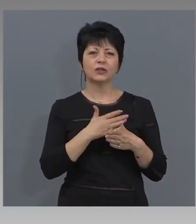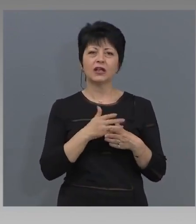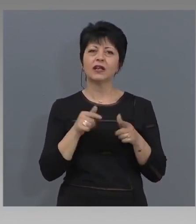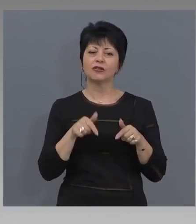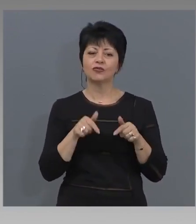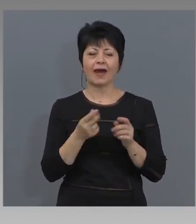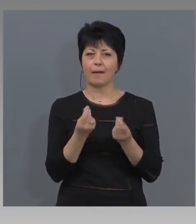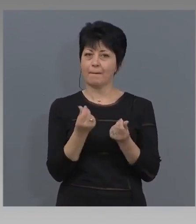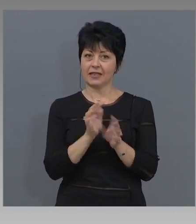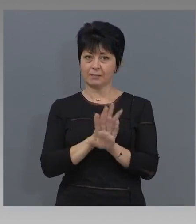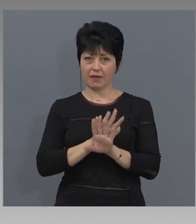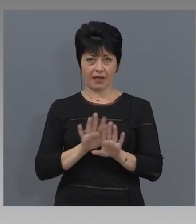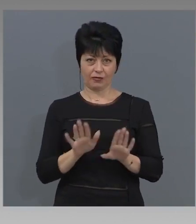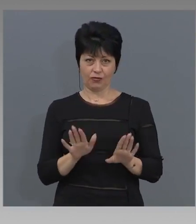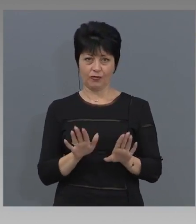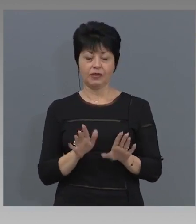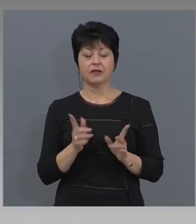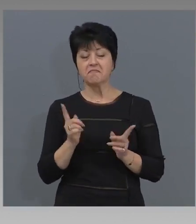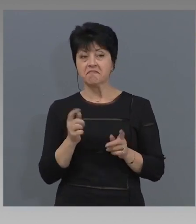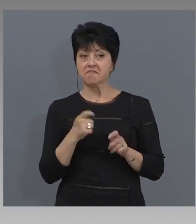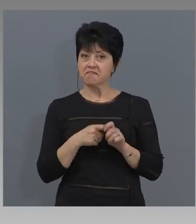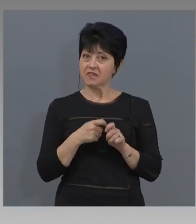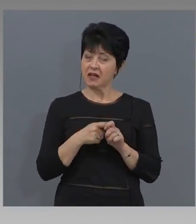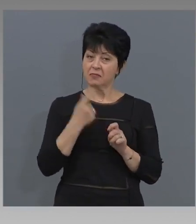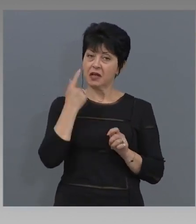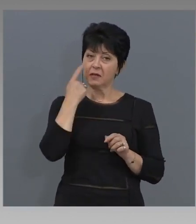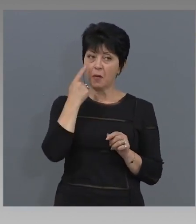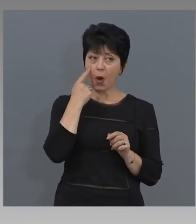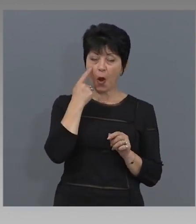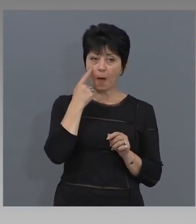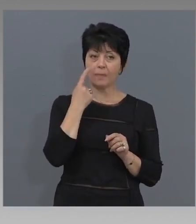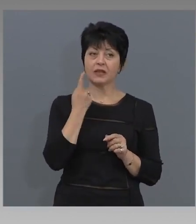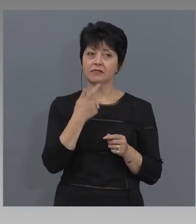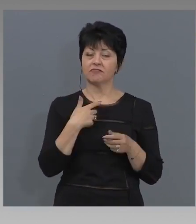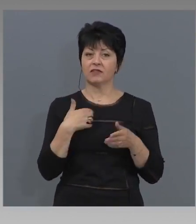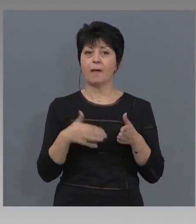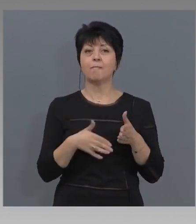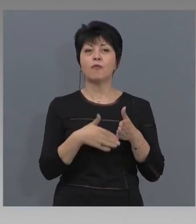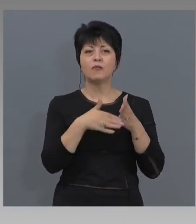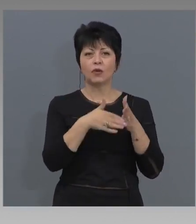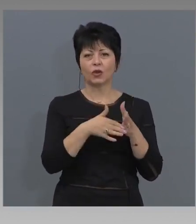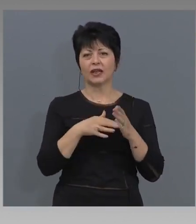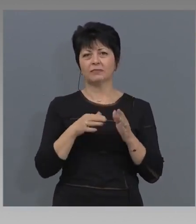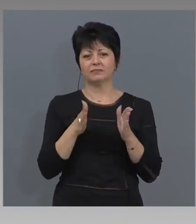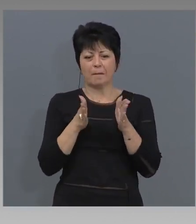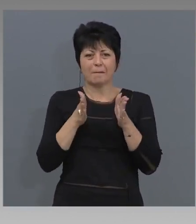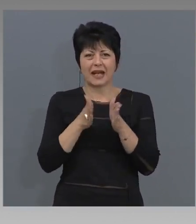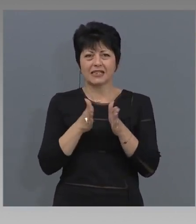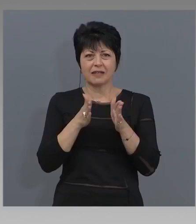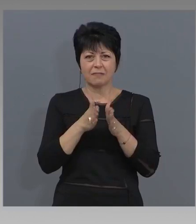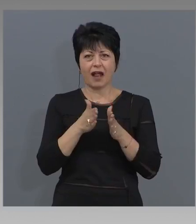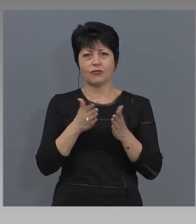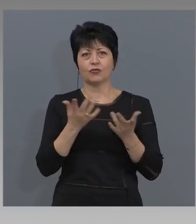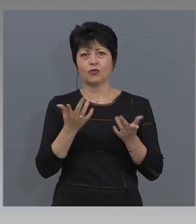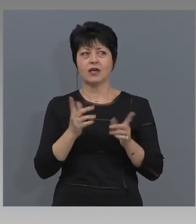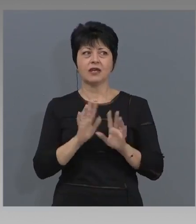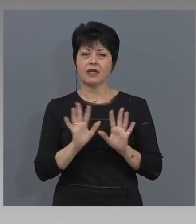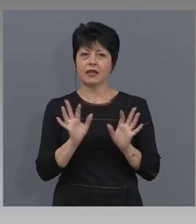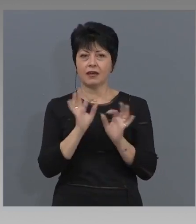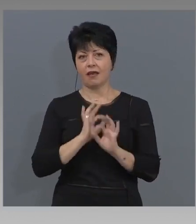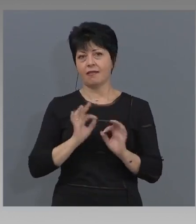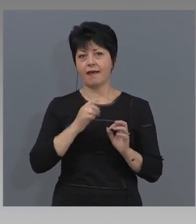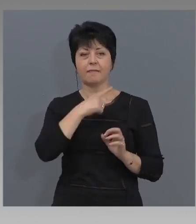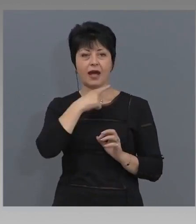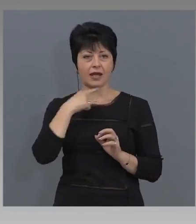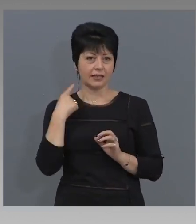безплатна, така че наистина да се опитаме да подпомогнем максимално и минимизираме риска. Надявам се,